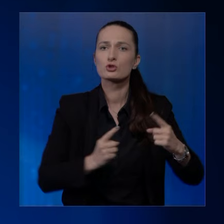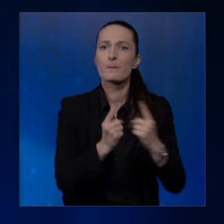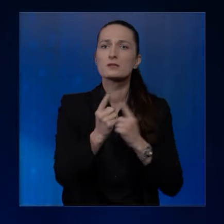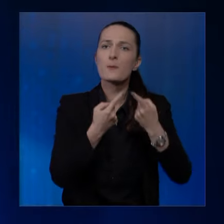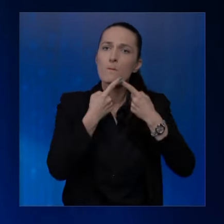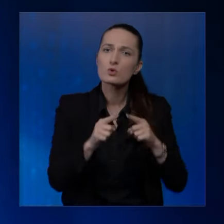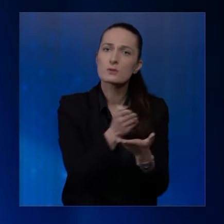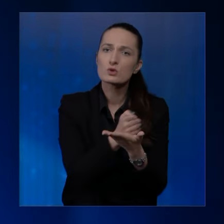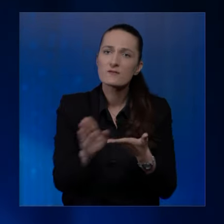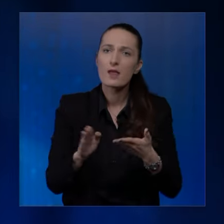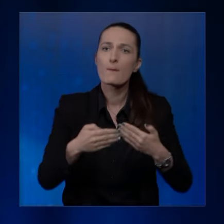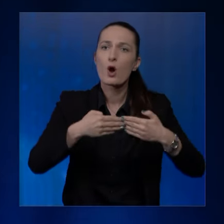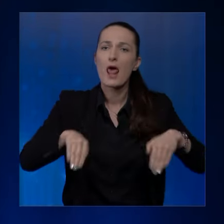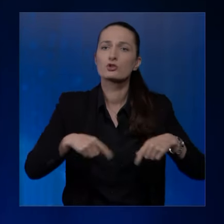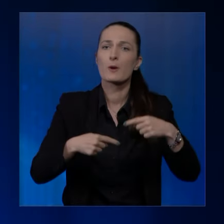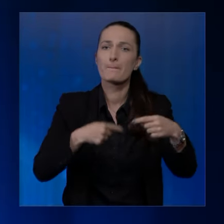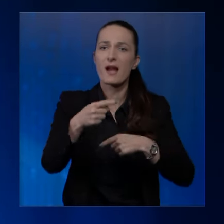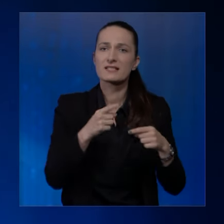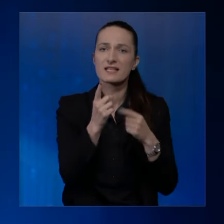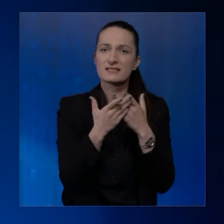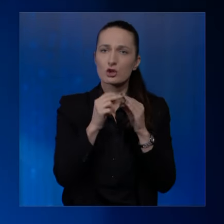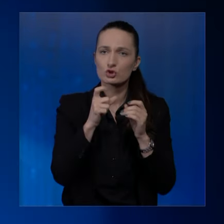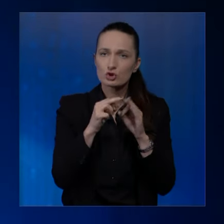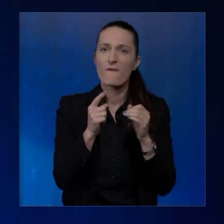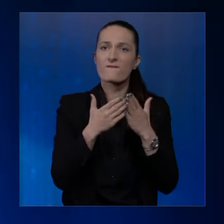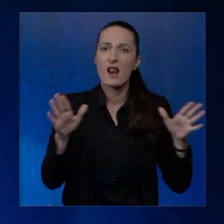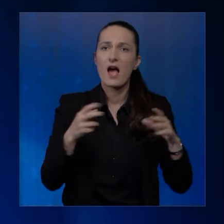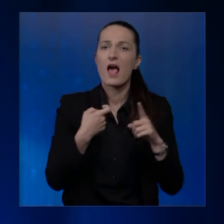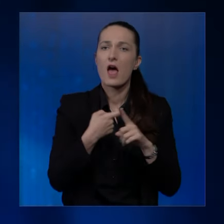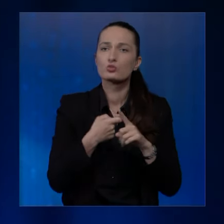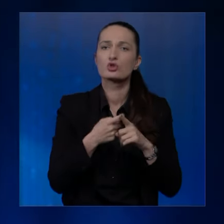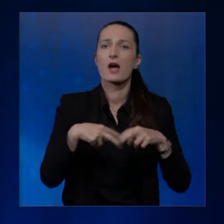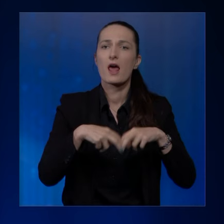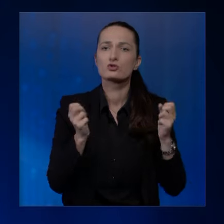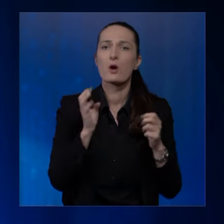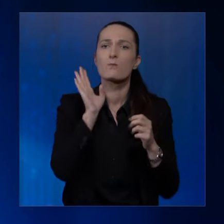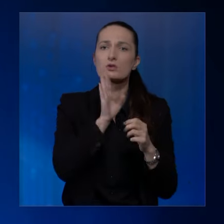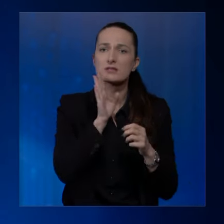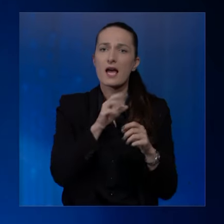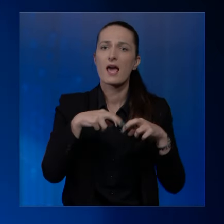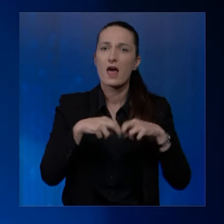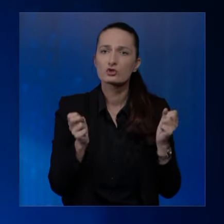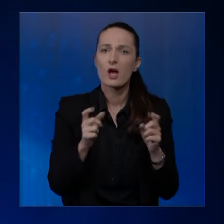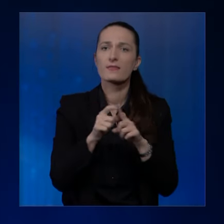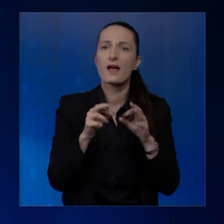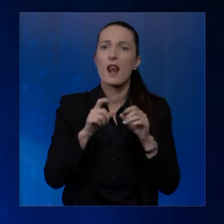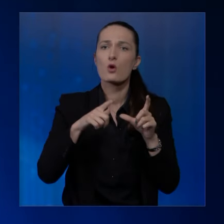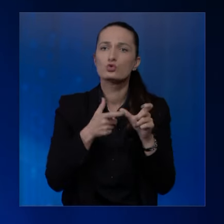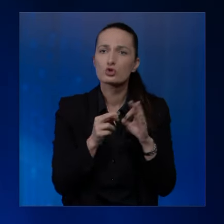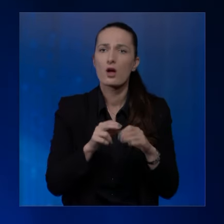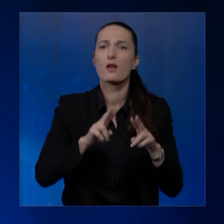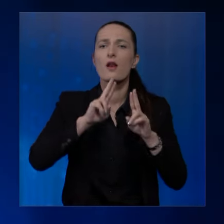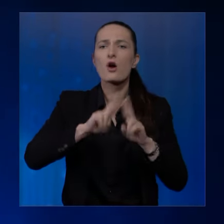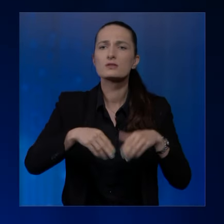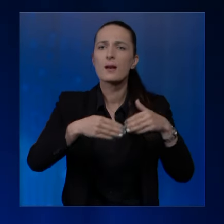a posebno izdvajamo granične prijelaze Izačić, Velika Kladuša, Gradina, Bosanska Gradiška i Deleuša. Na ostalim graničnim